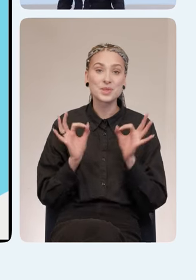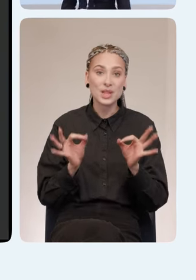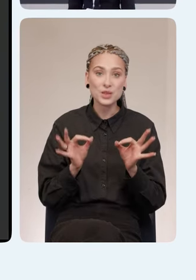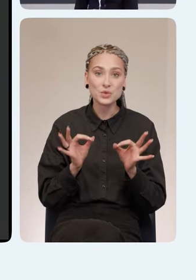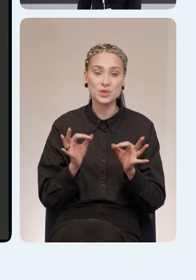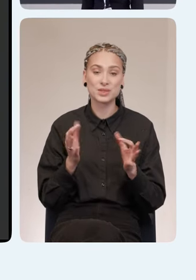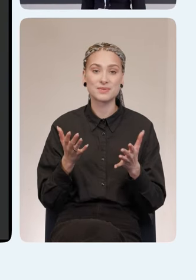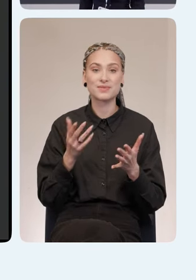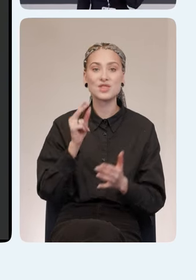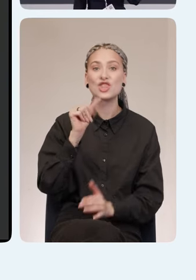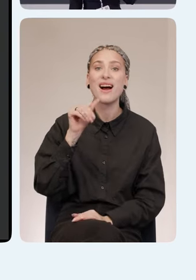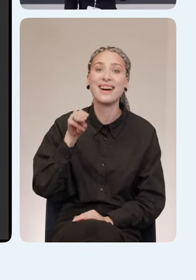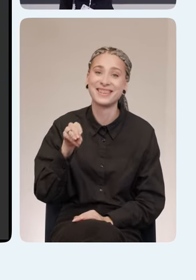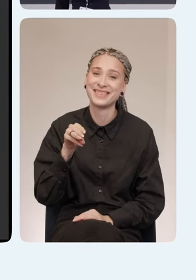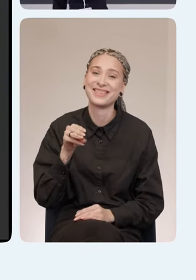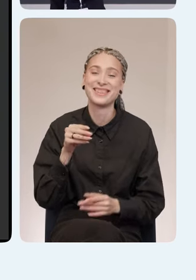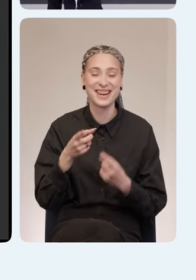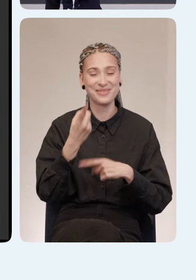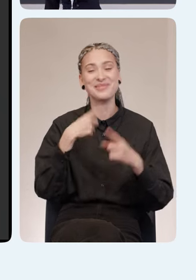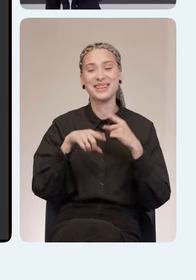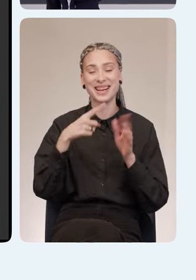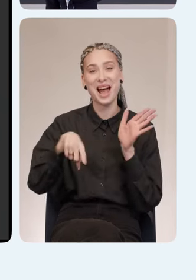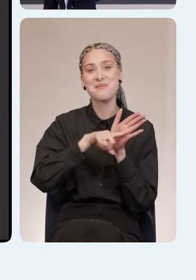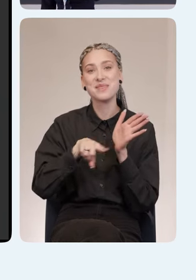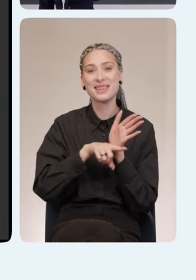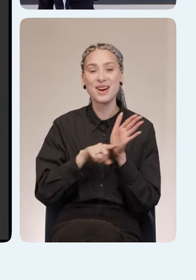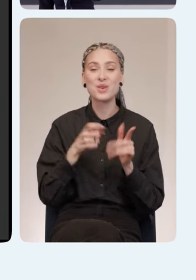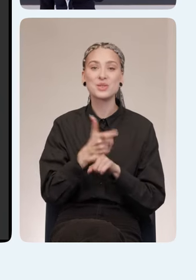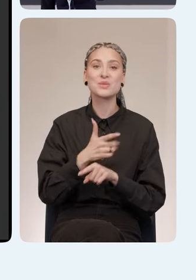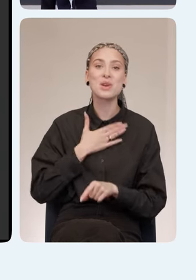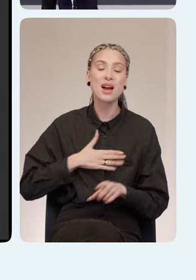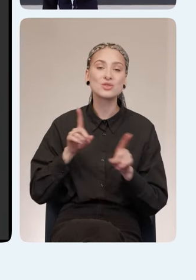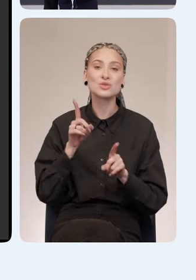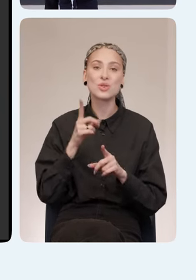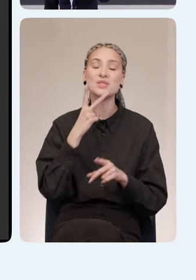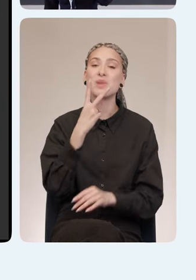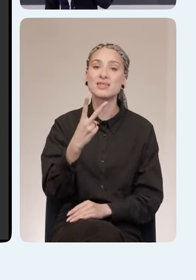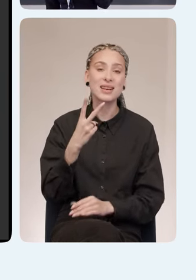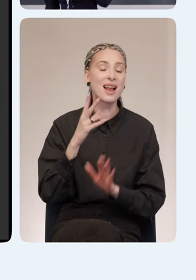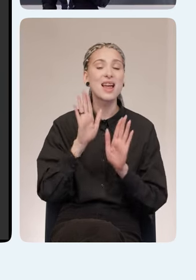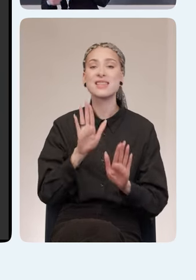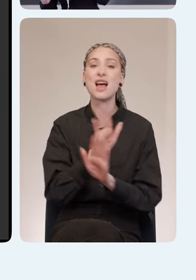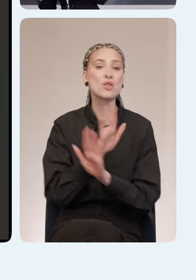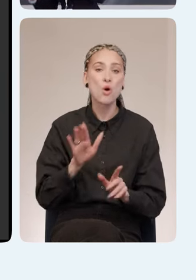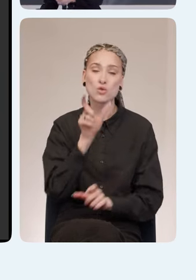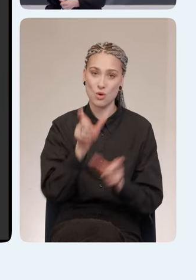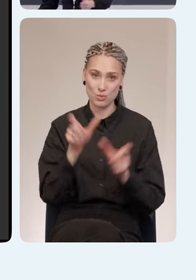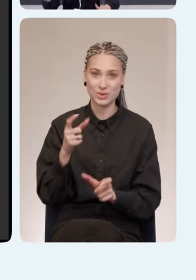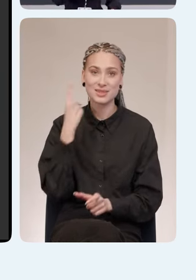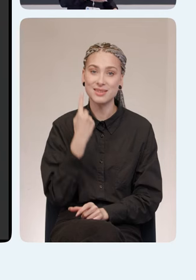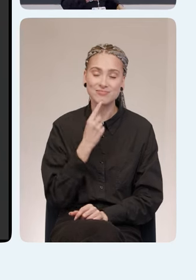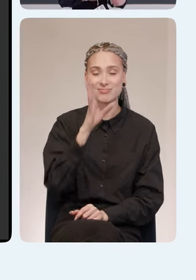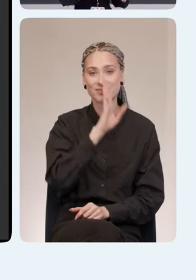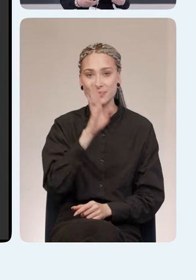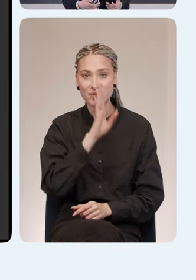комментарии из чата нас очень сильно поддерживали. Приятно, что трансляцию смотрели не только люди с нарушениями слуха,